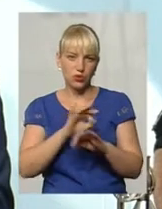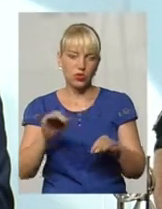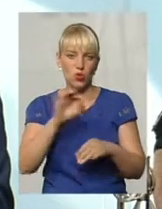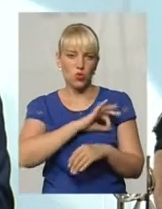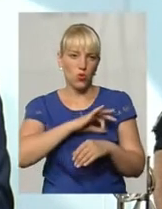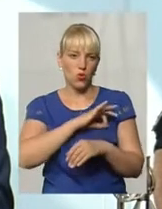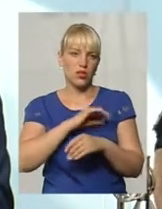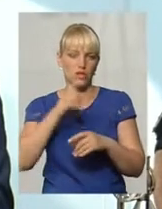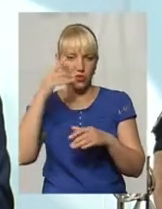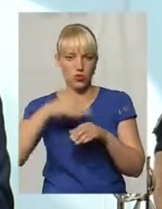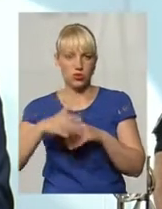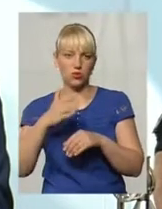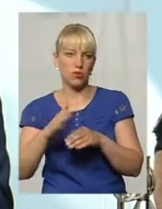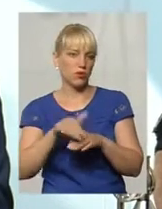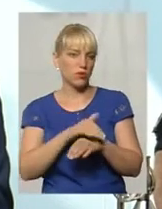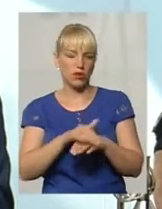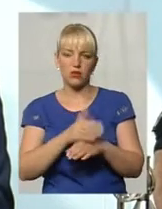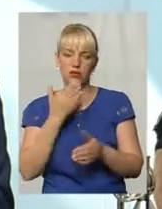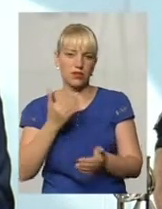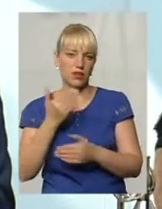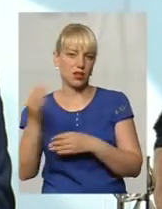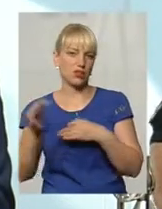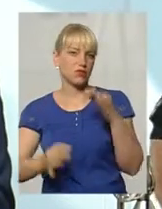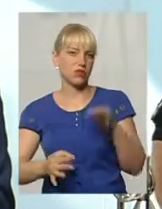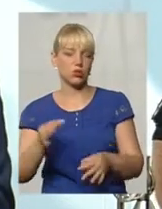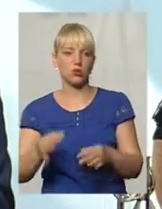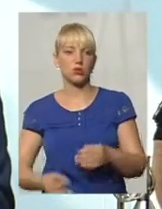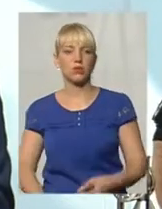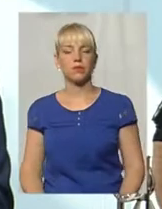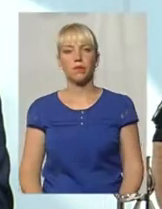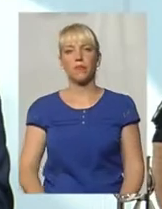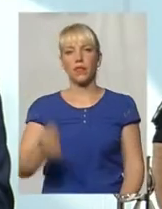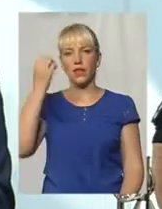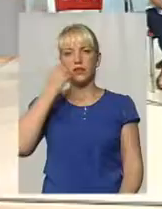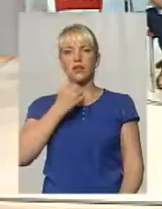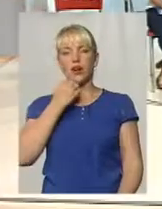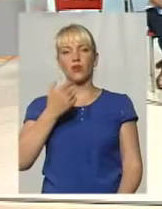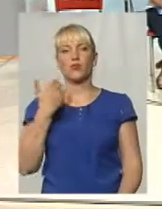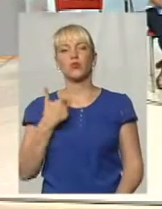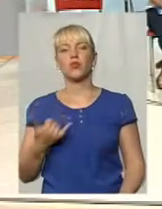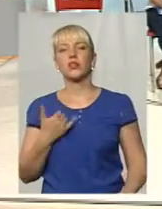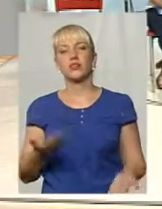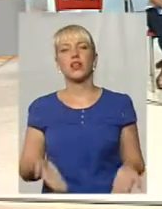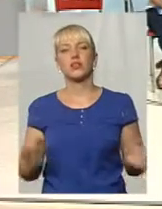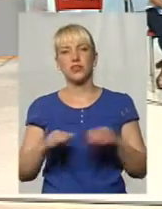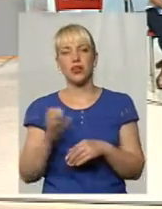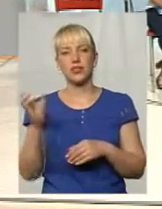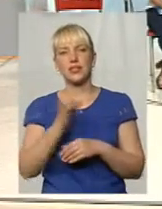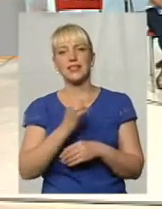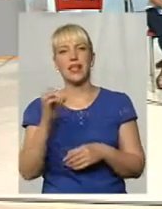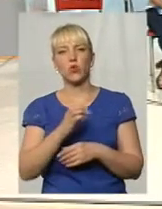юридичну сторону питання, будь ласка, хай звертаються в суд, якщо вважають, що це неправомірна. Дякую за відповідь. В нас залишається буквально пару секунд.